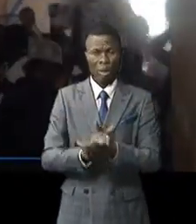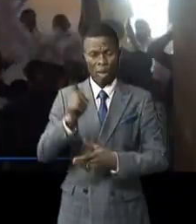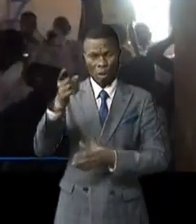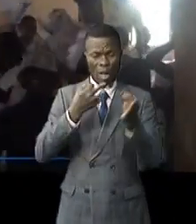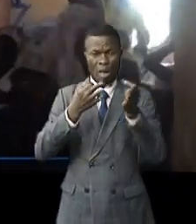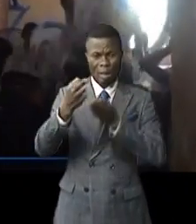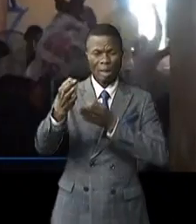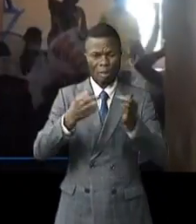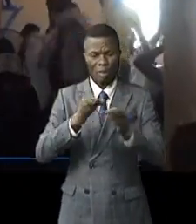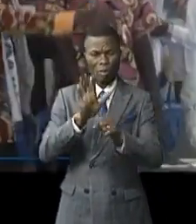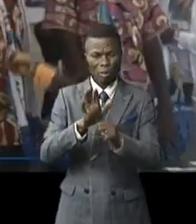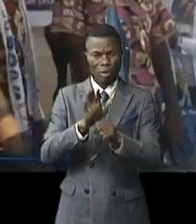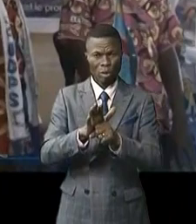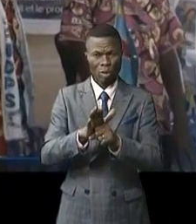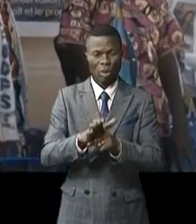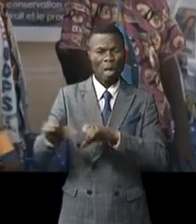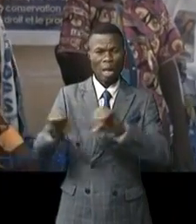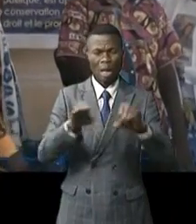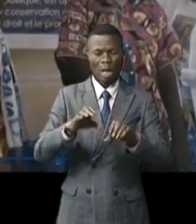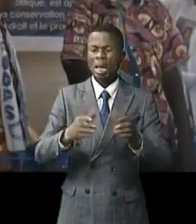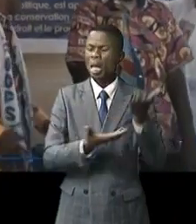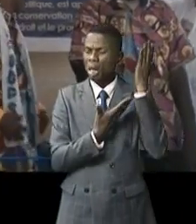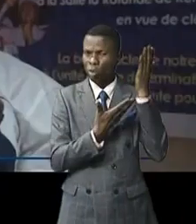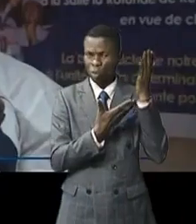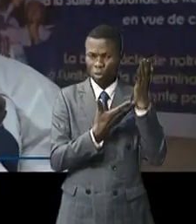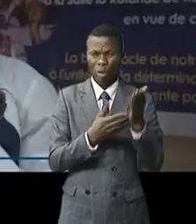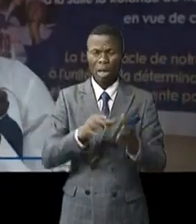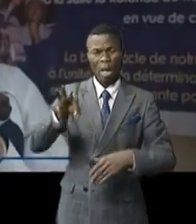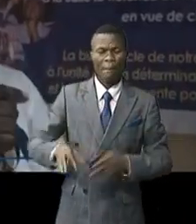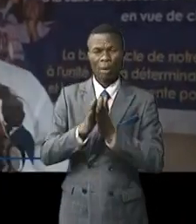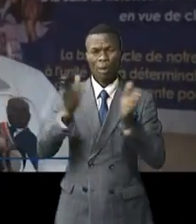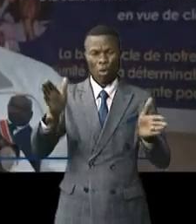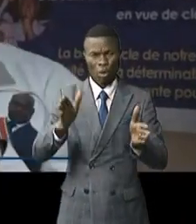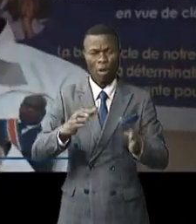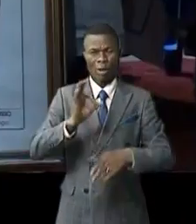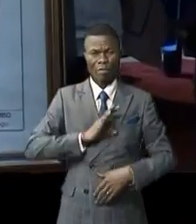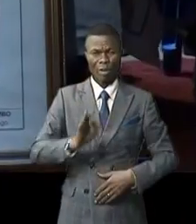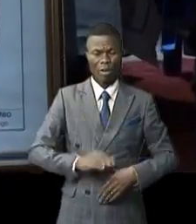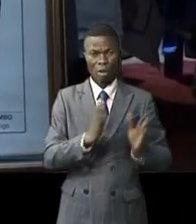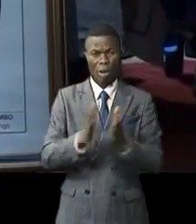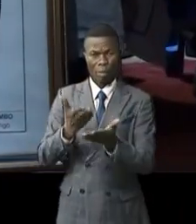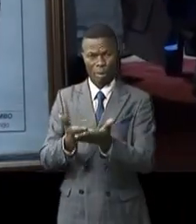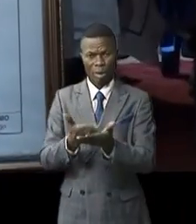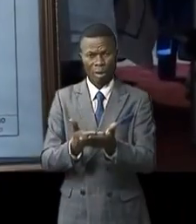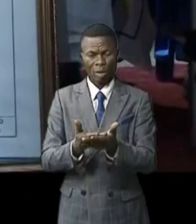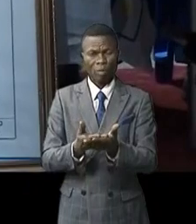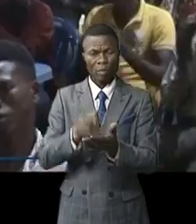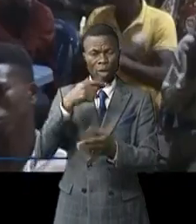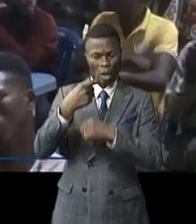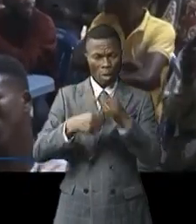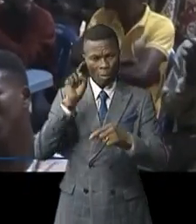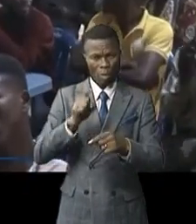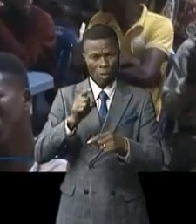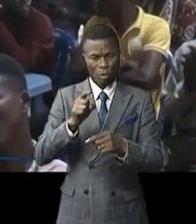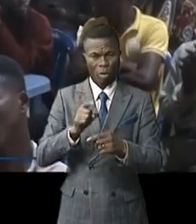-Kana a mis en évidence les actions des grandes envergures d'intérêt général amorcées par Félix Antoine Tiseke d'Itilombo qui lui vaudra